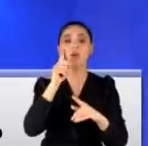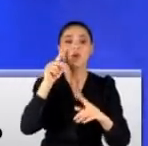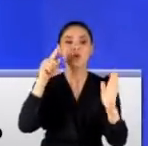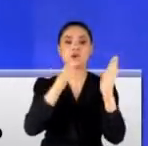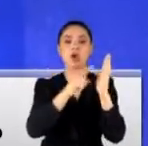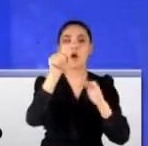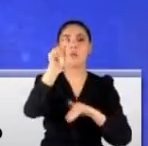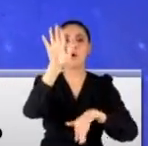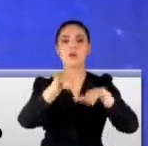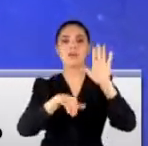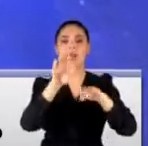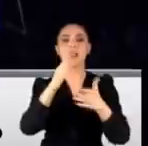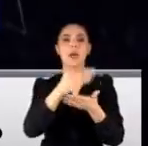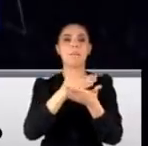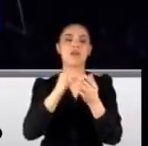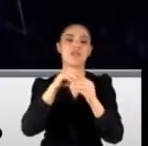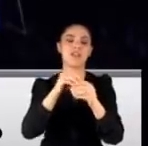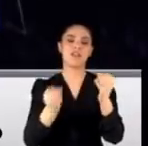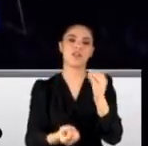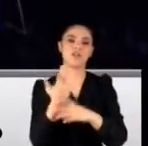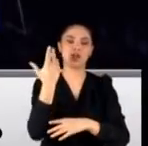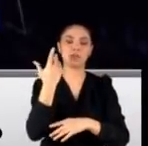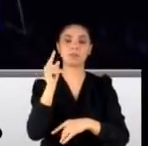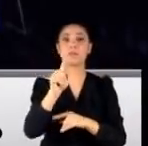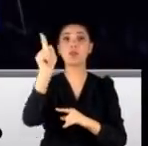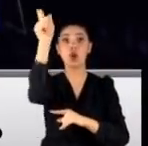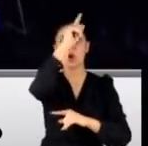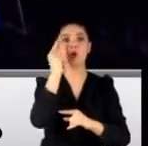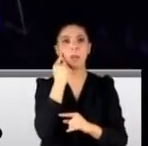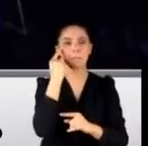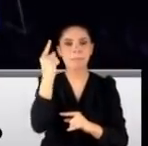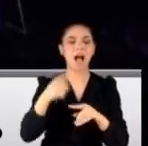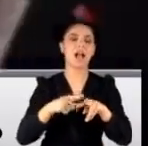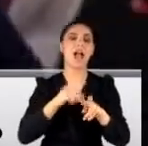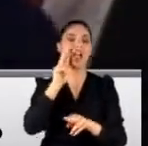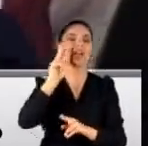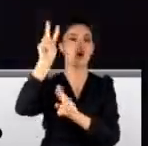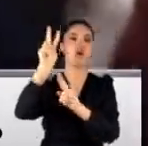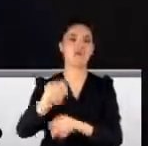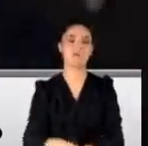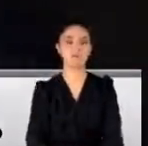tanıtımının parçası olduğu ortaya çıktı. Gökyüzüne Bak Ayı Gör